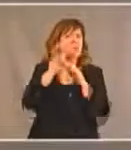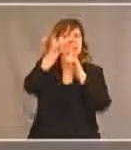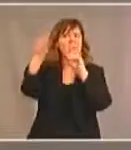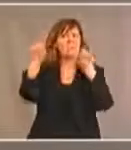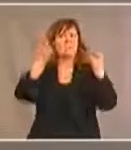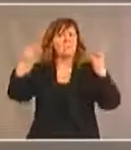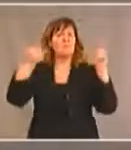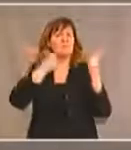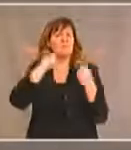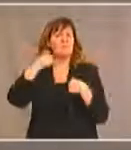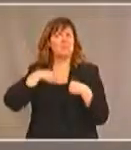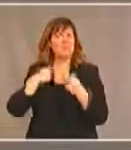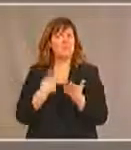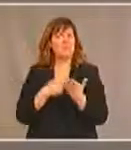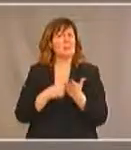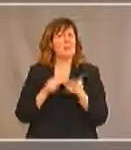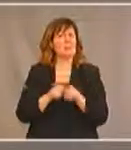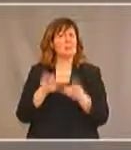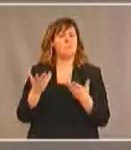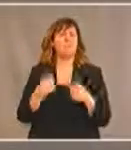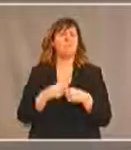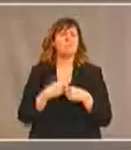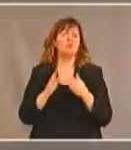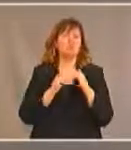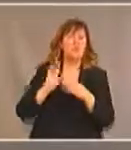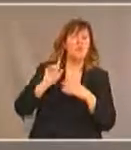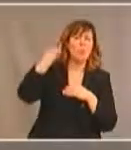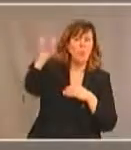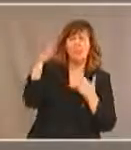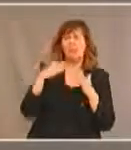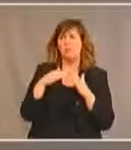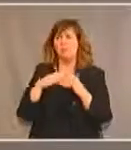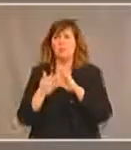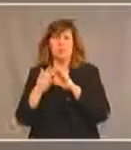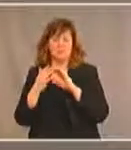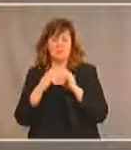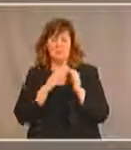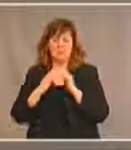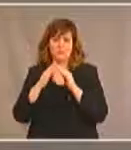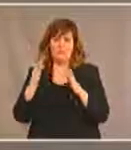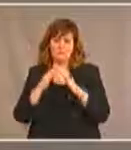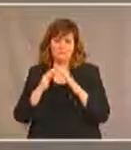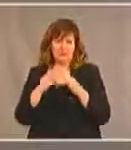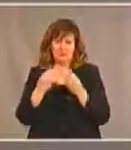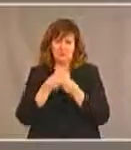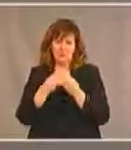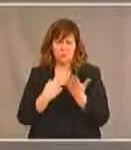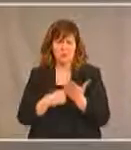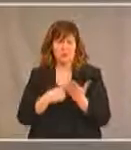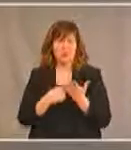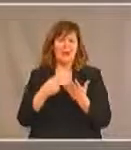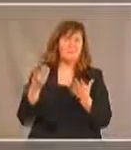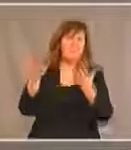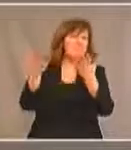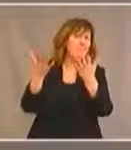que ce soit des communautés autochtones, urbaines ou d'autres communautés, de commentaires sur ce dont elles ont besoin